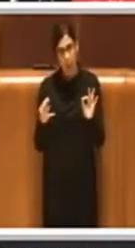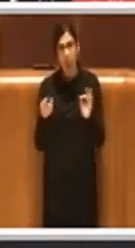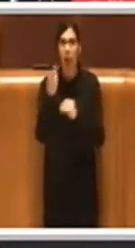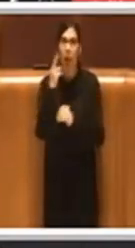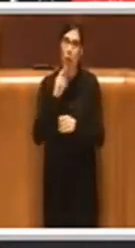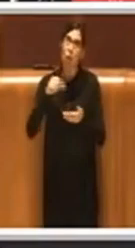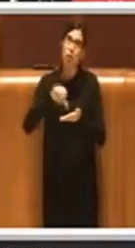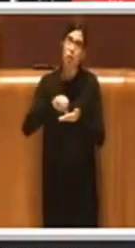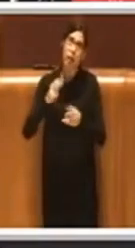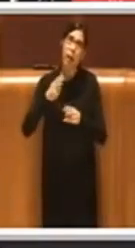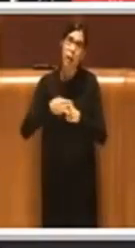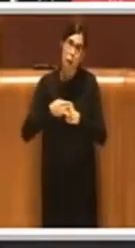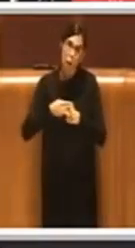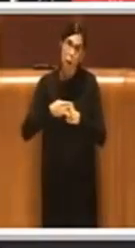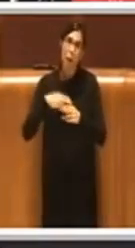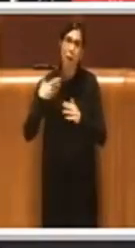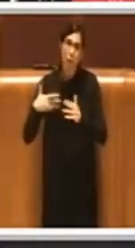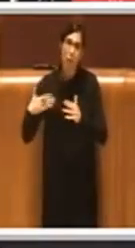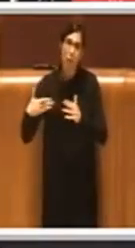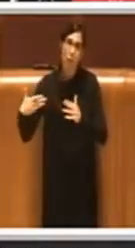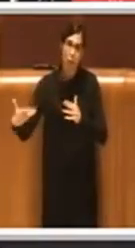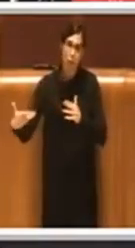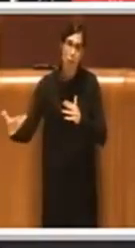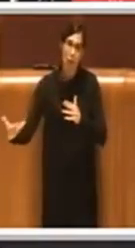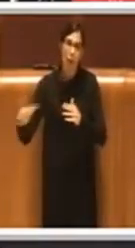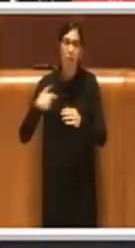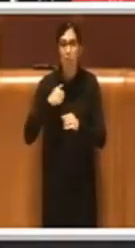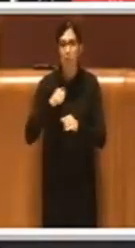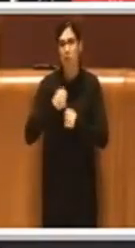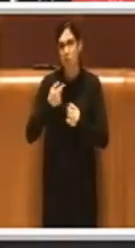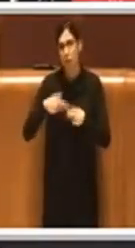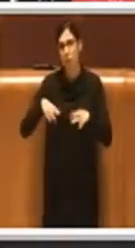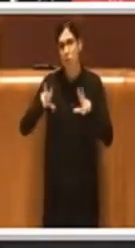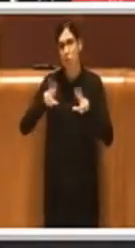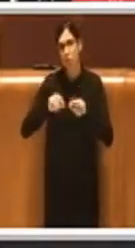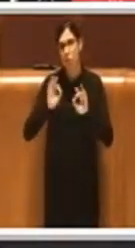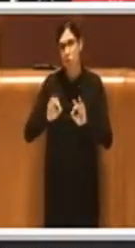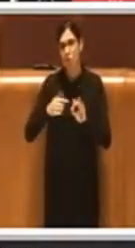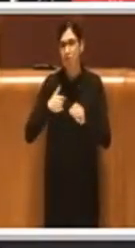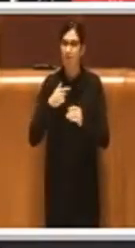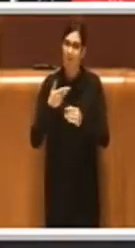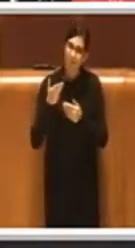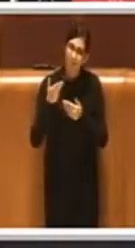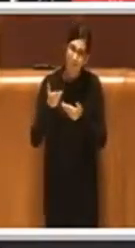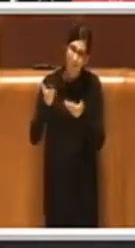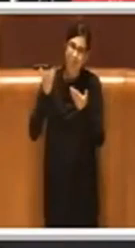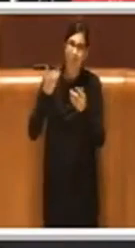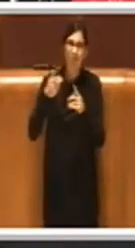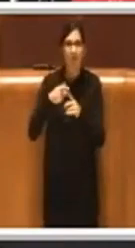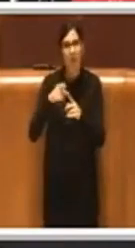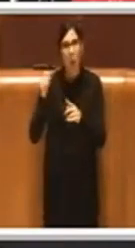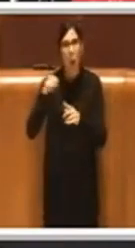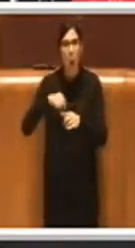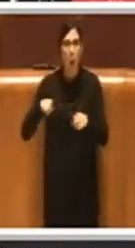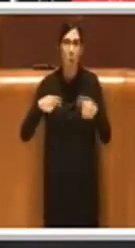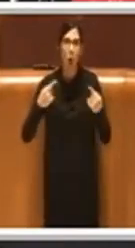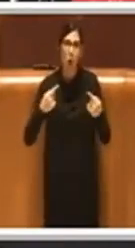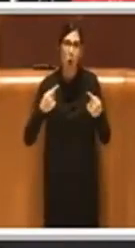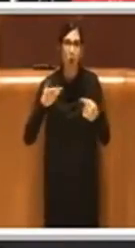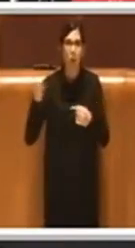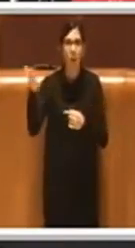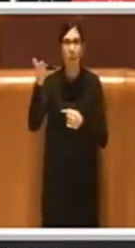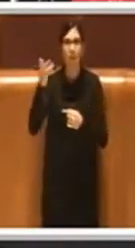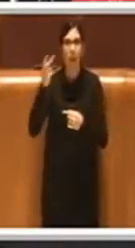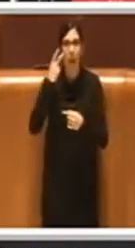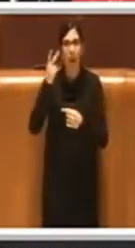centrale di Roma eccetera eccetera eccetera, io invito le opposizioni a farsi un giro a Tor Vergata, questa è l'unica eredità che ci hanno lasciato